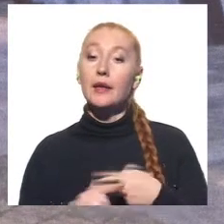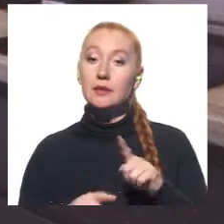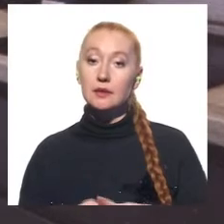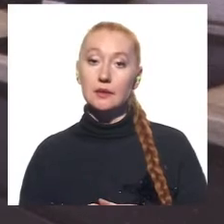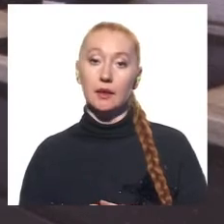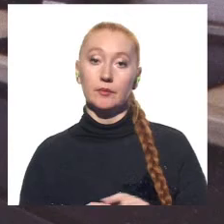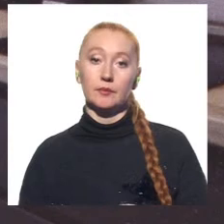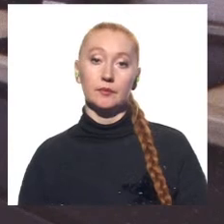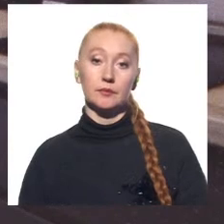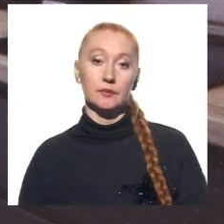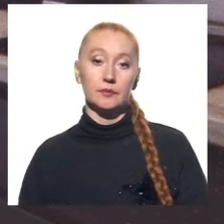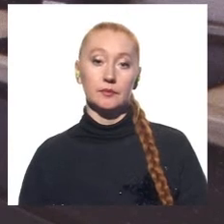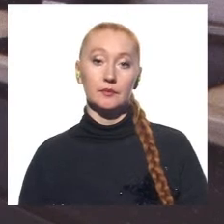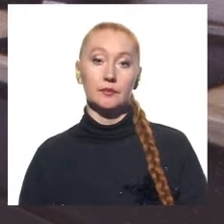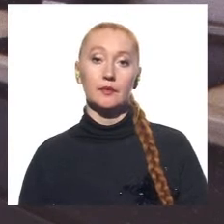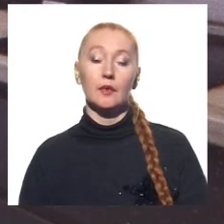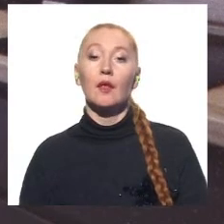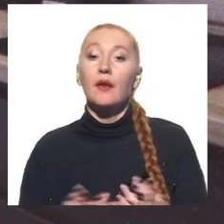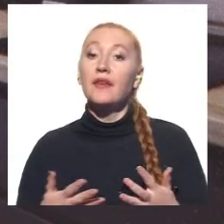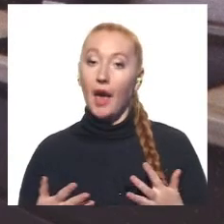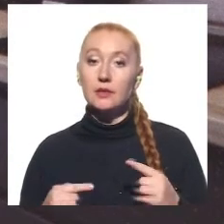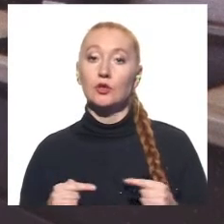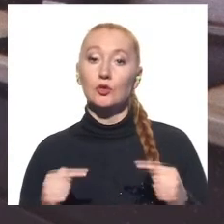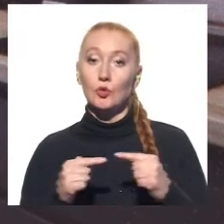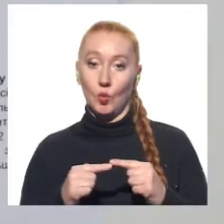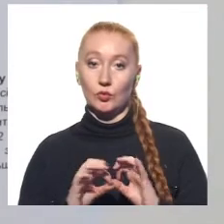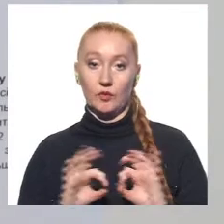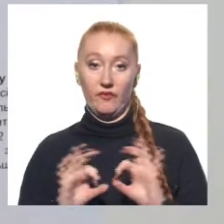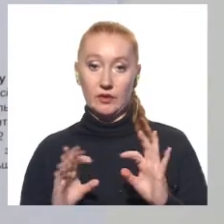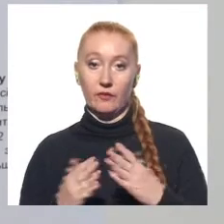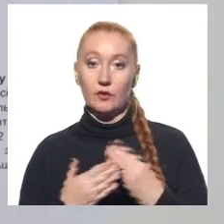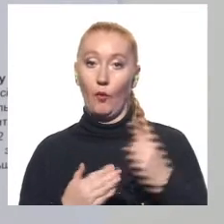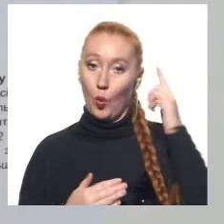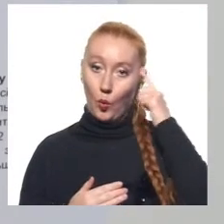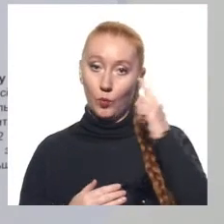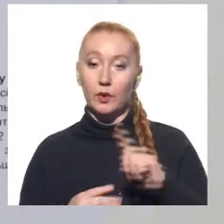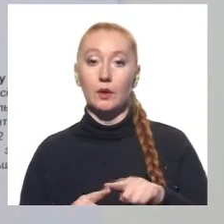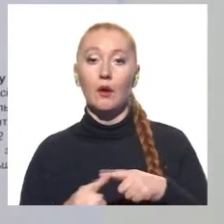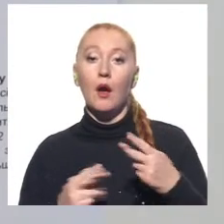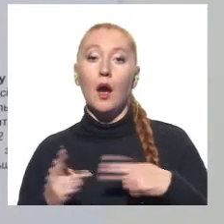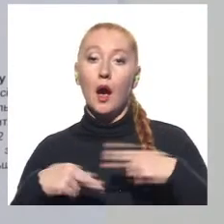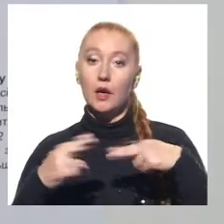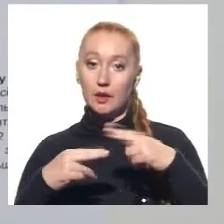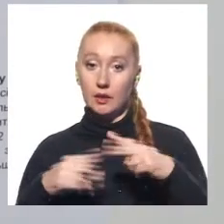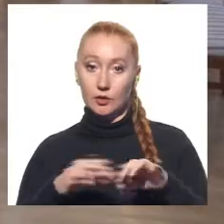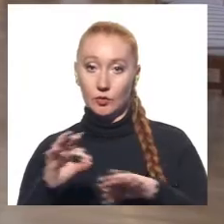ясність і точність висловленої думки і архітектурним